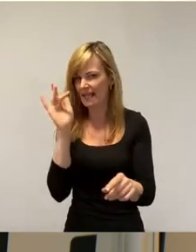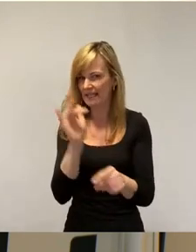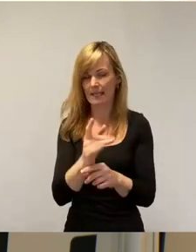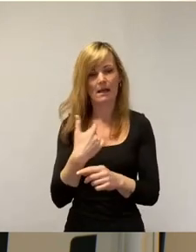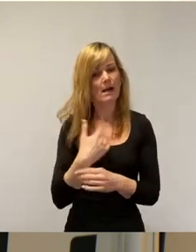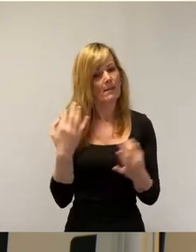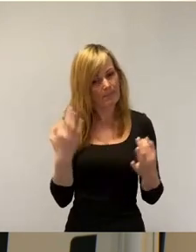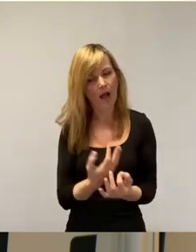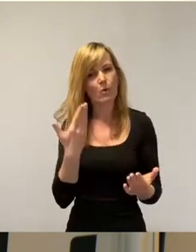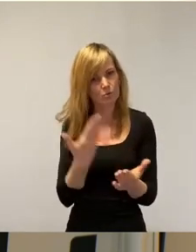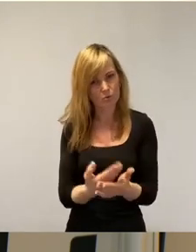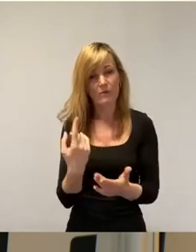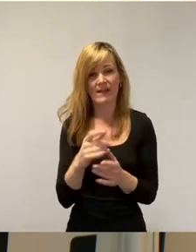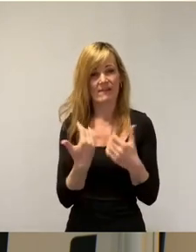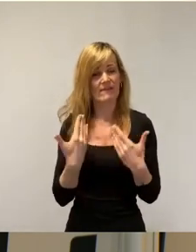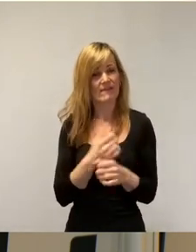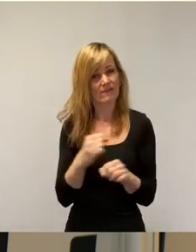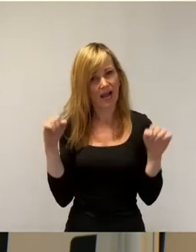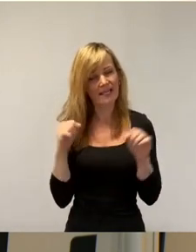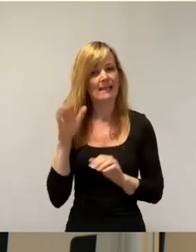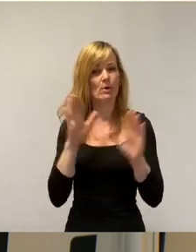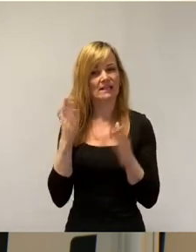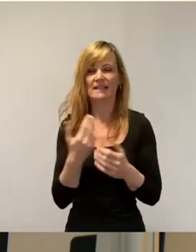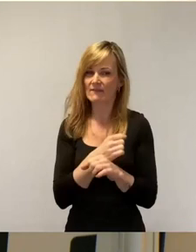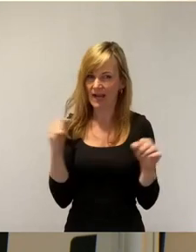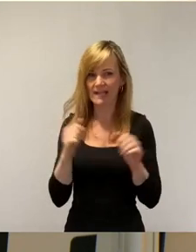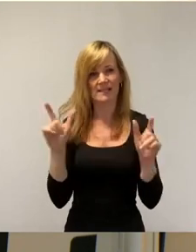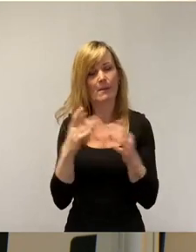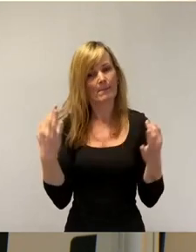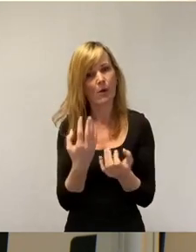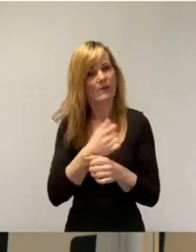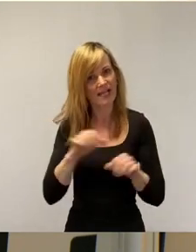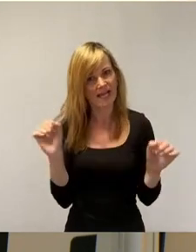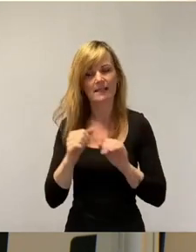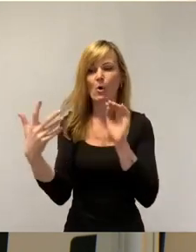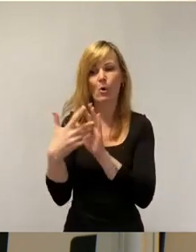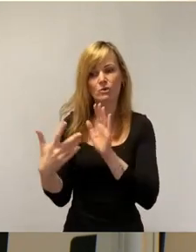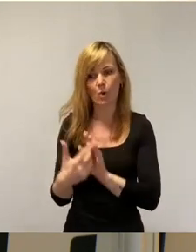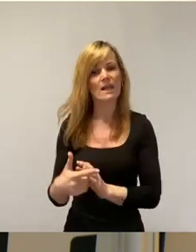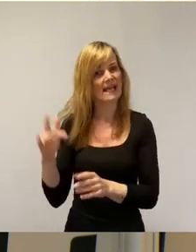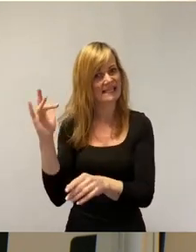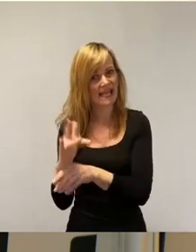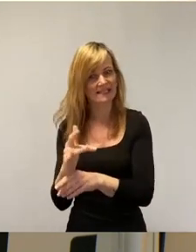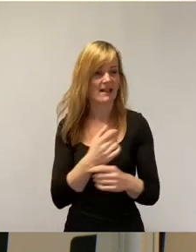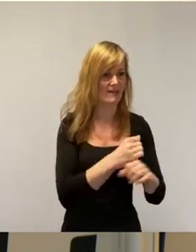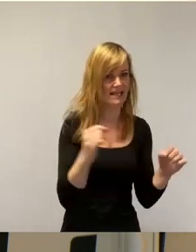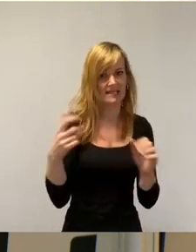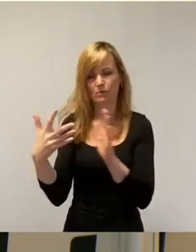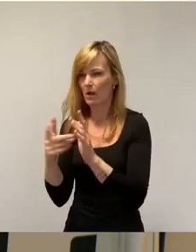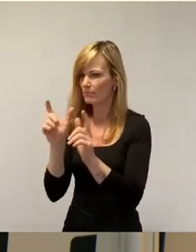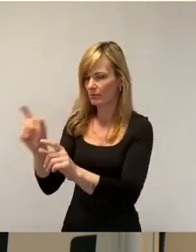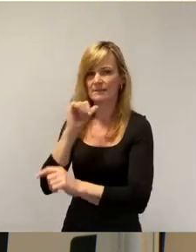Demokratie, in einer freiheitlichen Gesellschaft, brauchen wir auch Freiheiten. Kontrolle ist genau das Gegenteil von Freiheit. Und deswegen werde ich